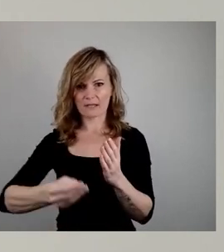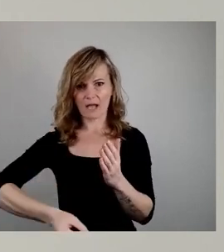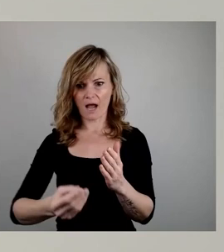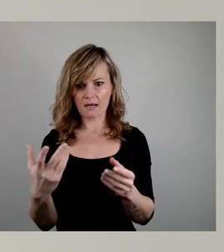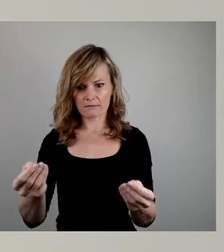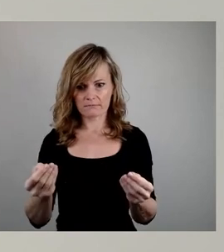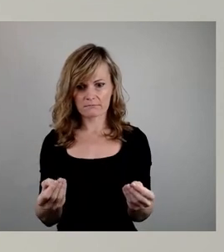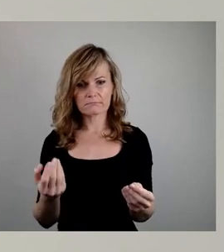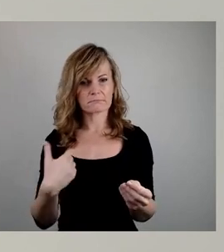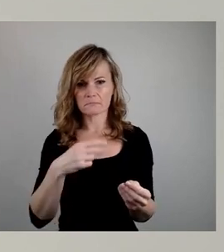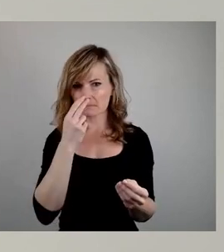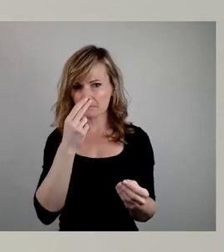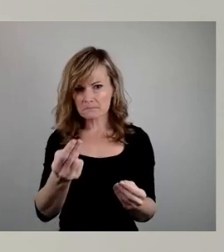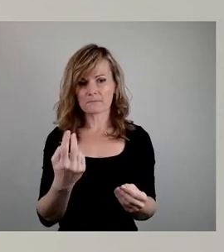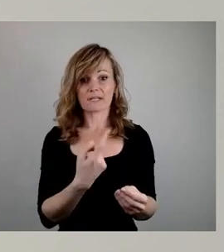Montag.